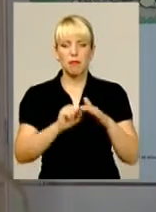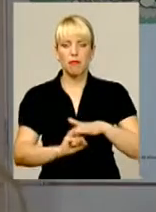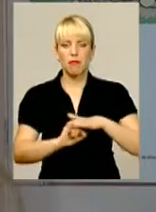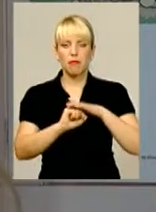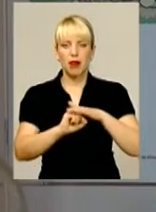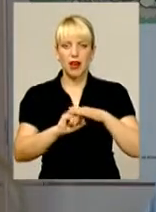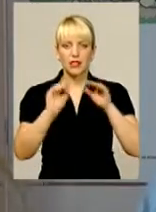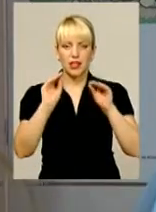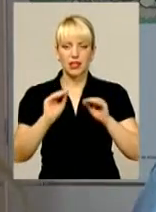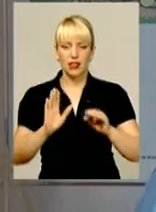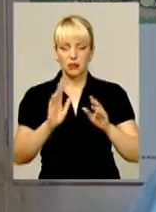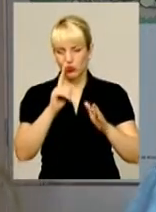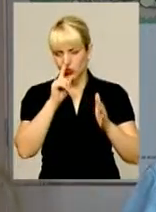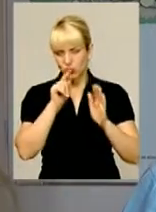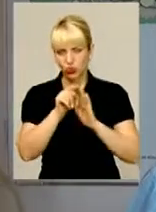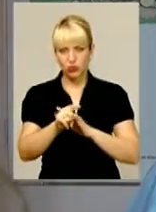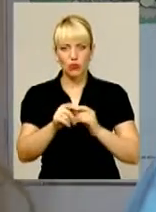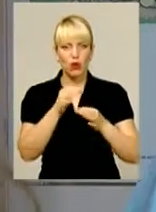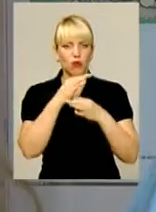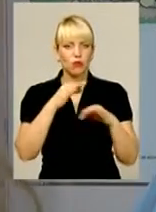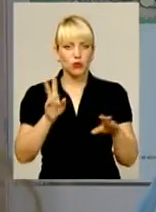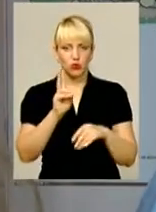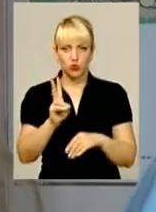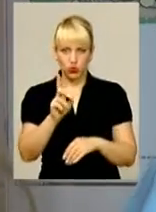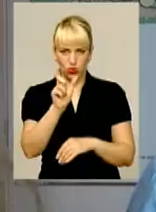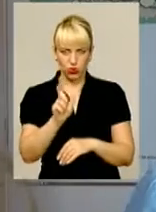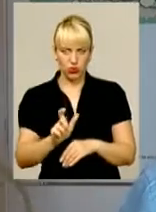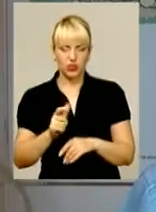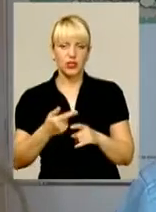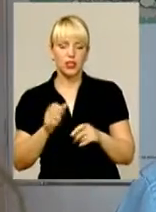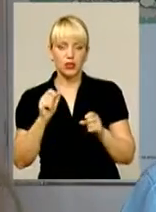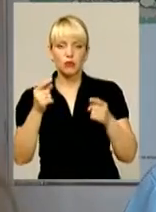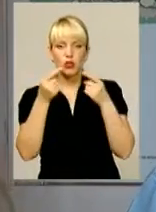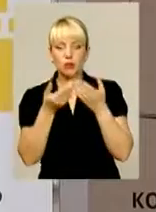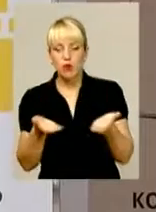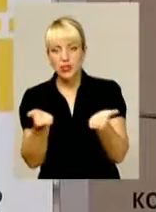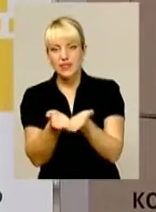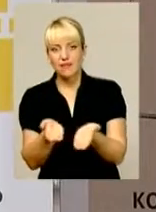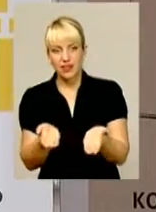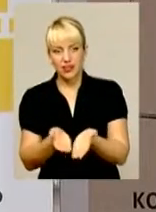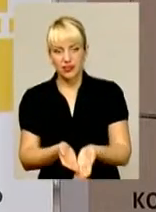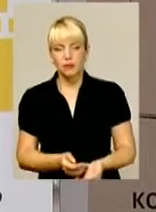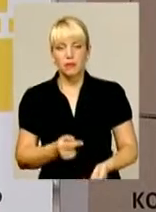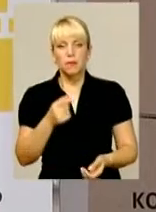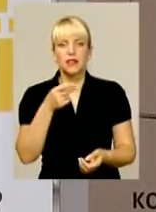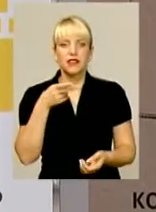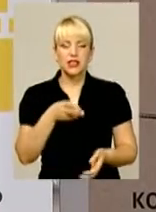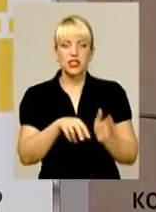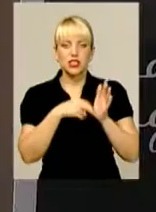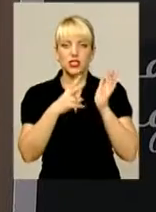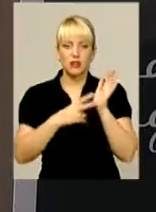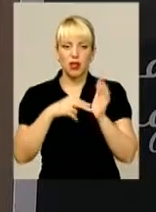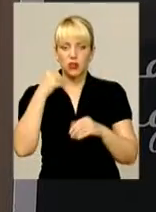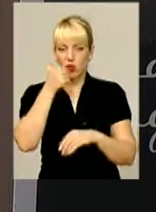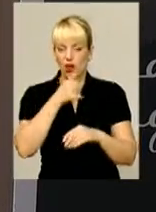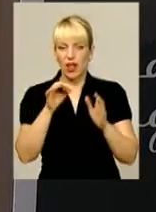мати доступ ви, я, будь-хто, і ми зможемо звірити, а чи насправді ця перевірка проводилася. А з 2017 року